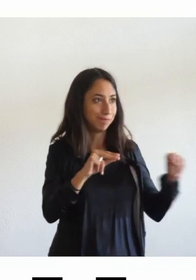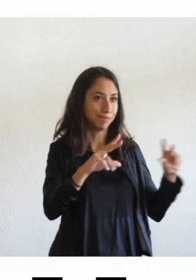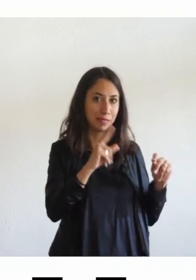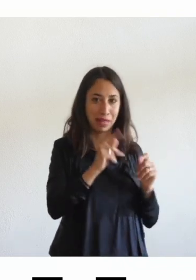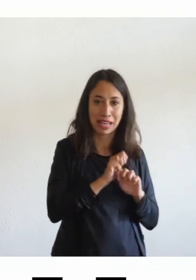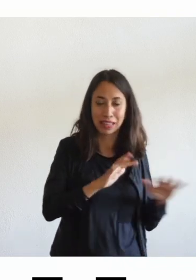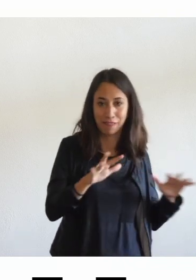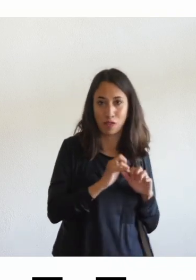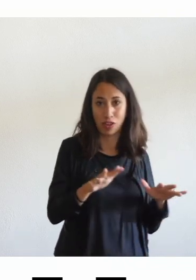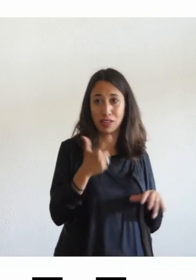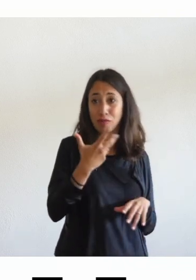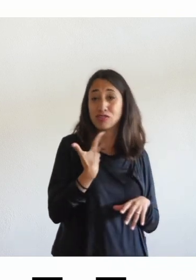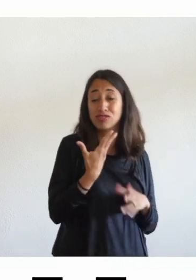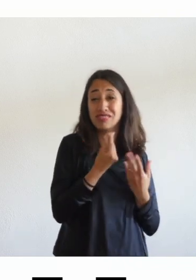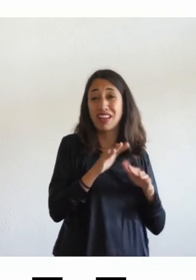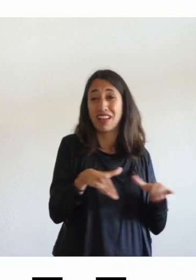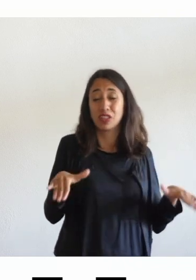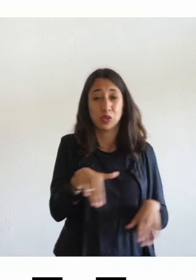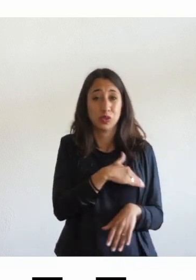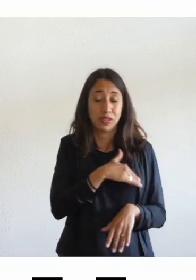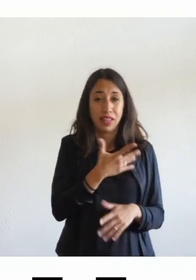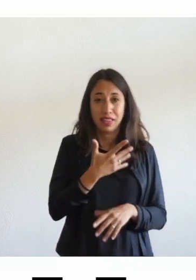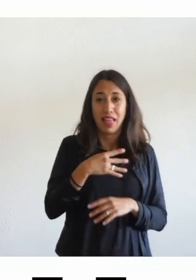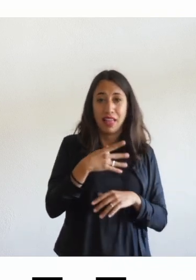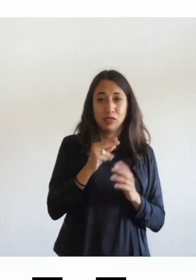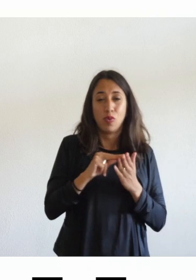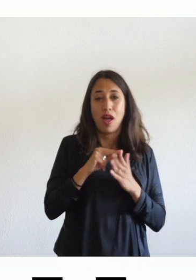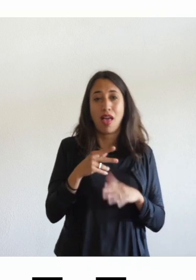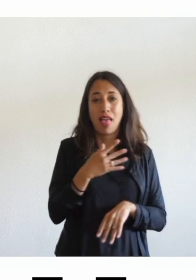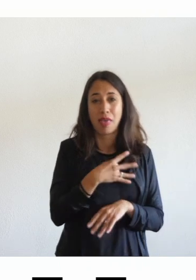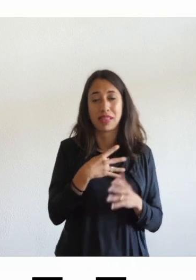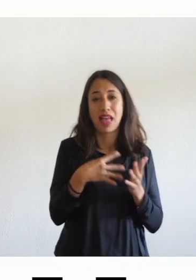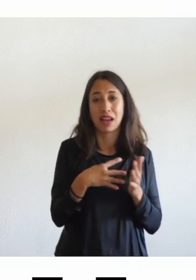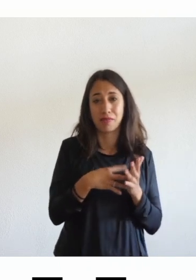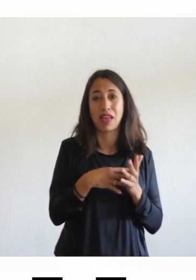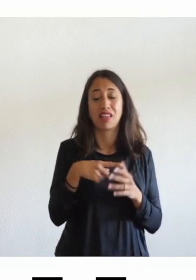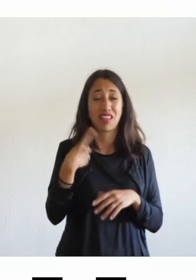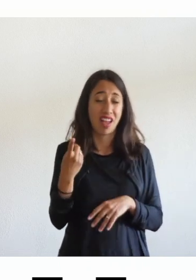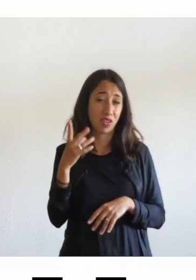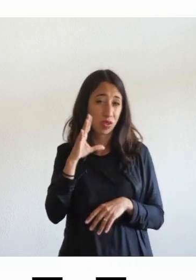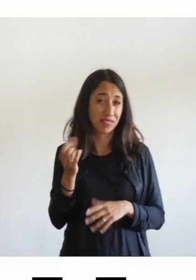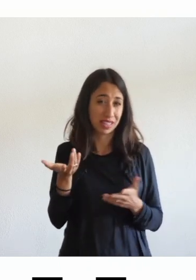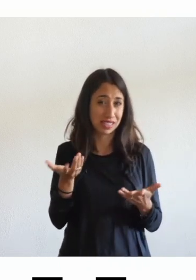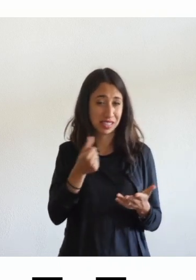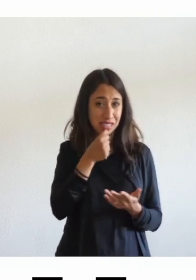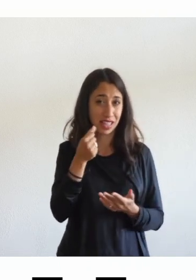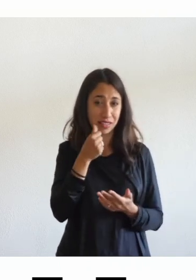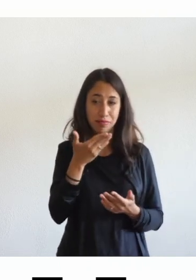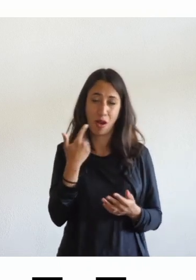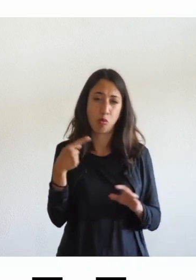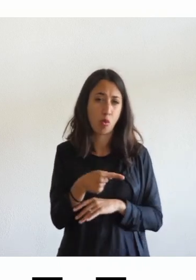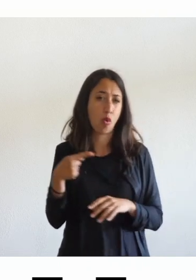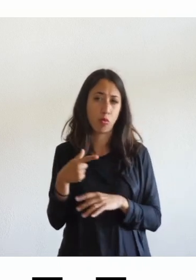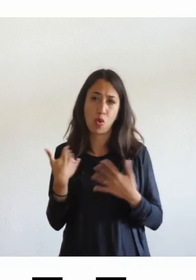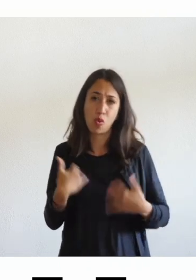della scuola primaria secondaria di primo e secondo grado sono soprattutto i lettori universitari per i quali ancora non abbiamo